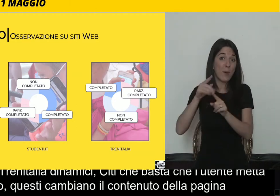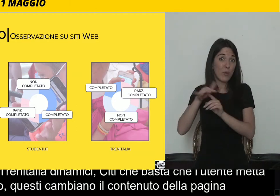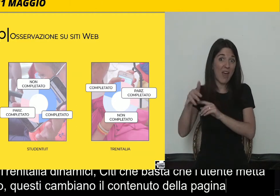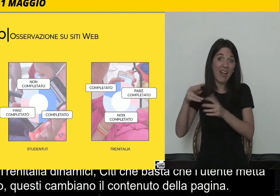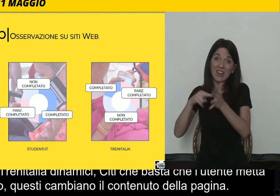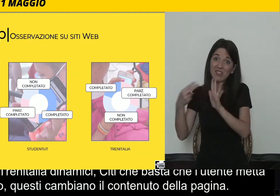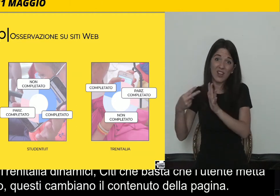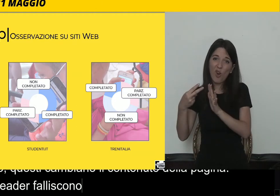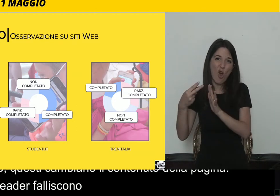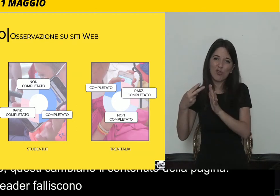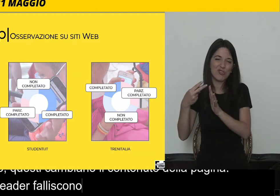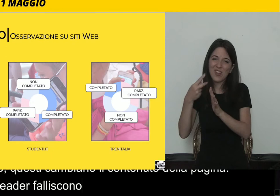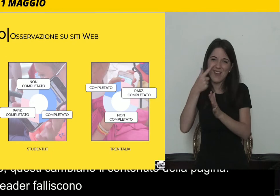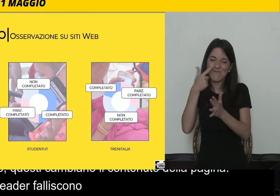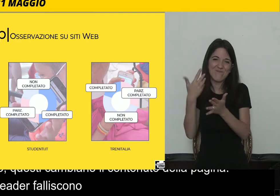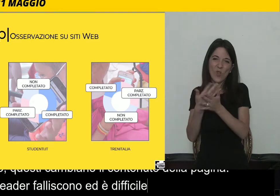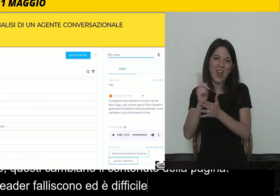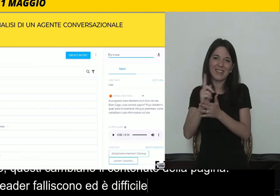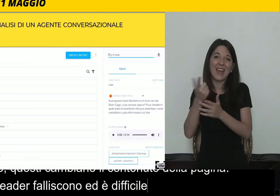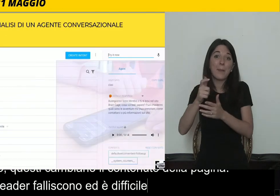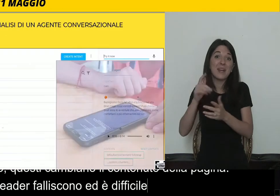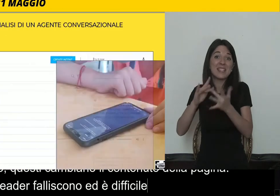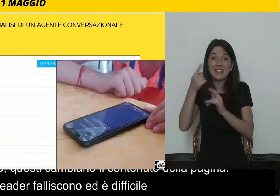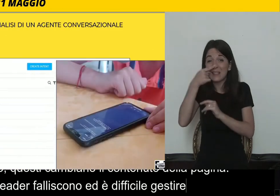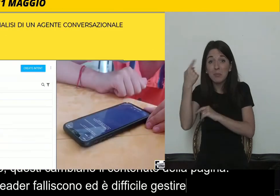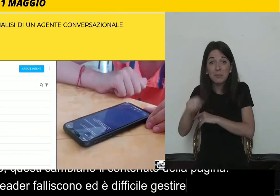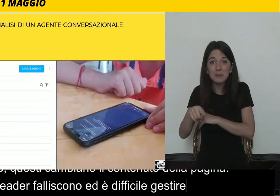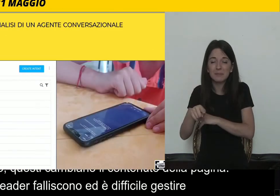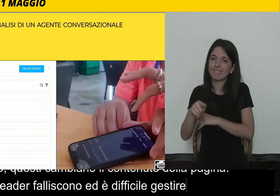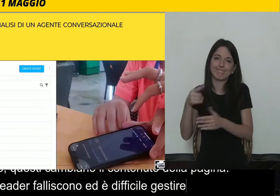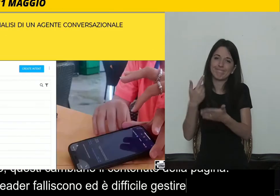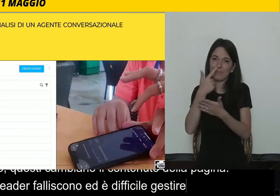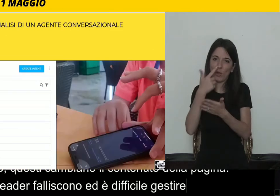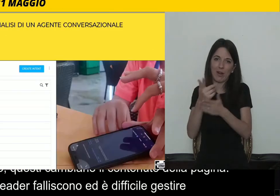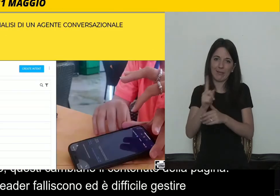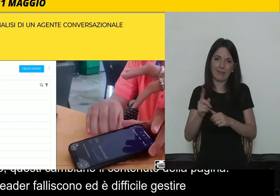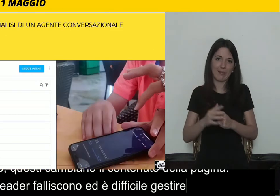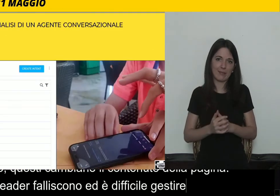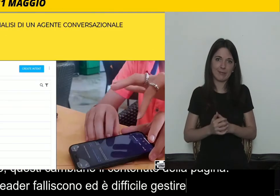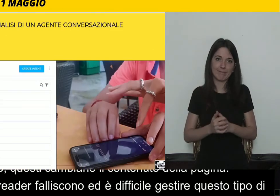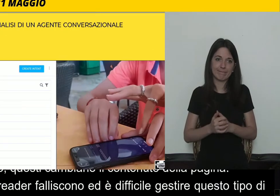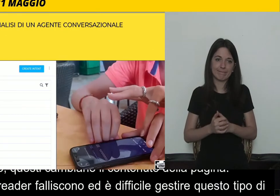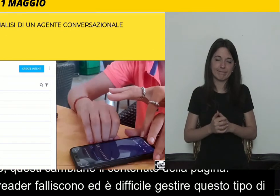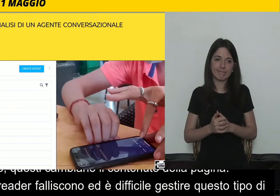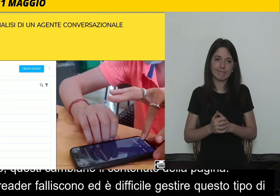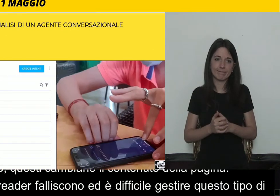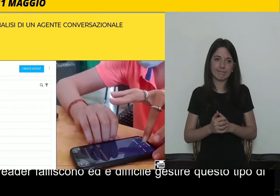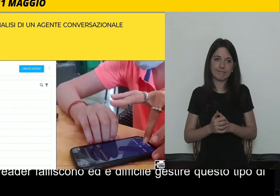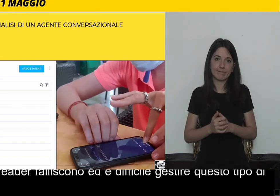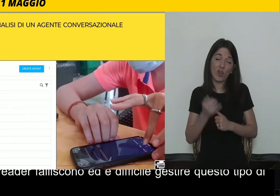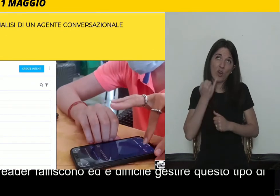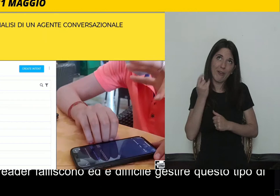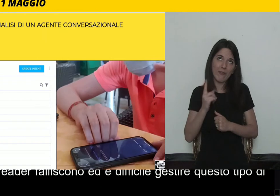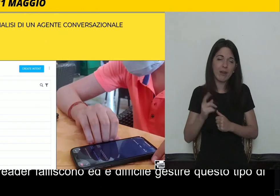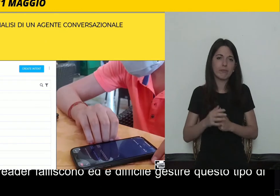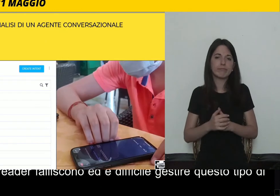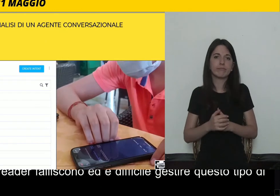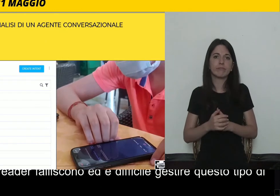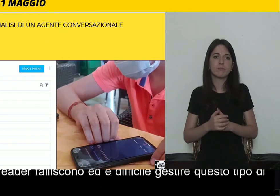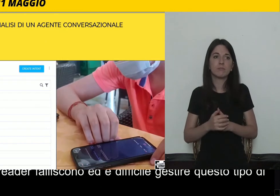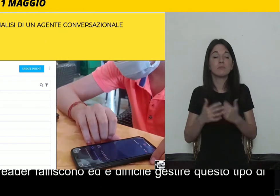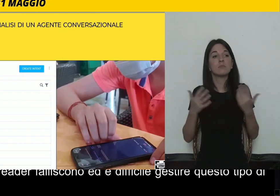devo dire, gestire questo tipo di siti. Abbiamo voluto anche capire come